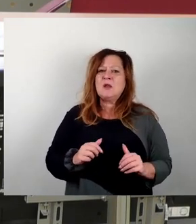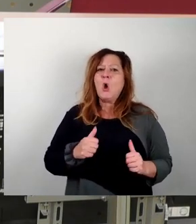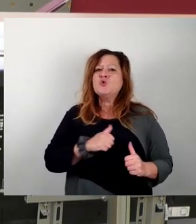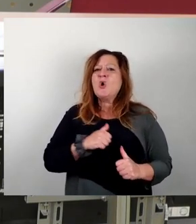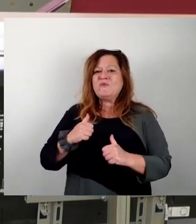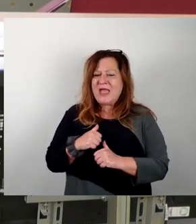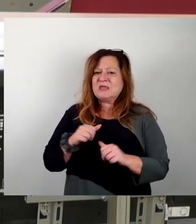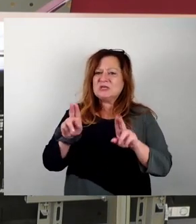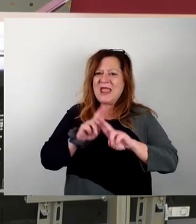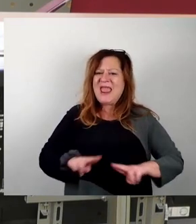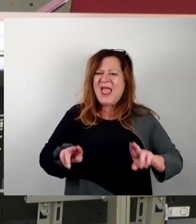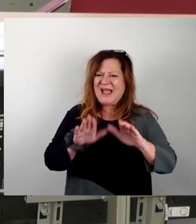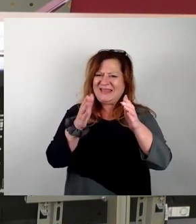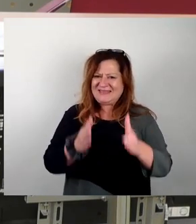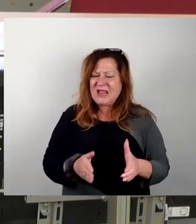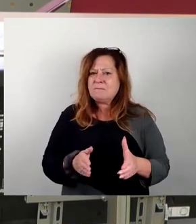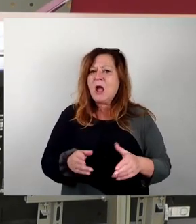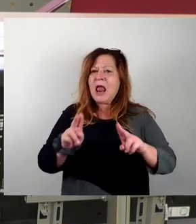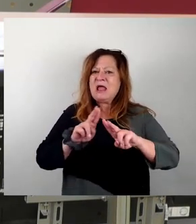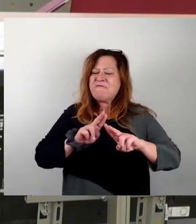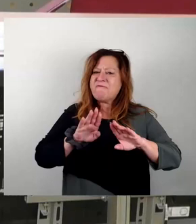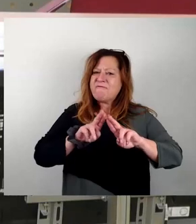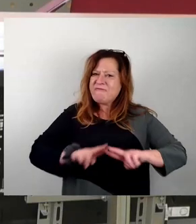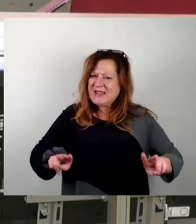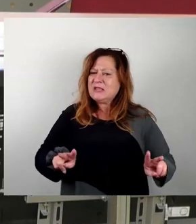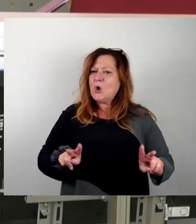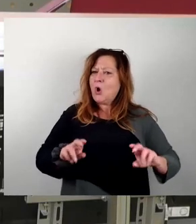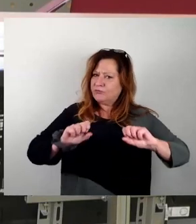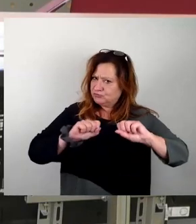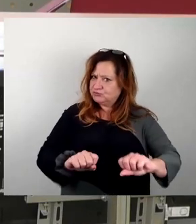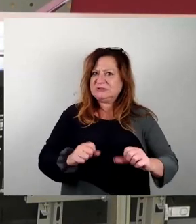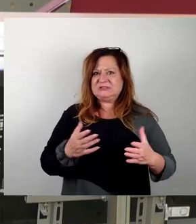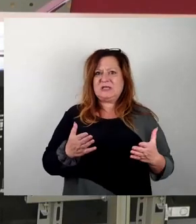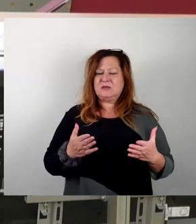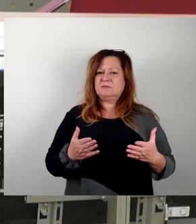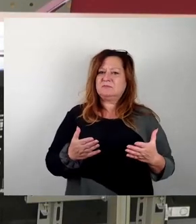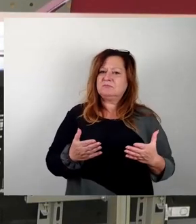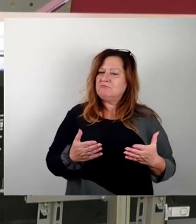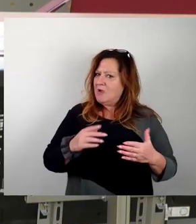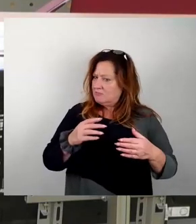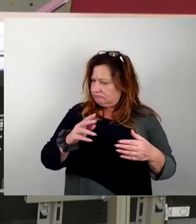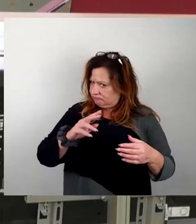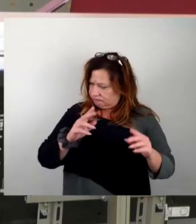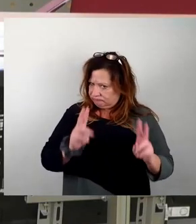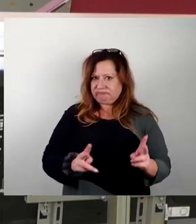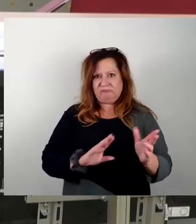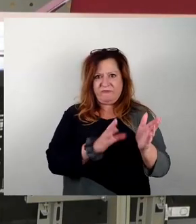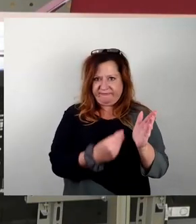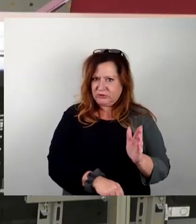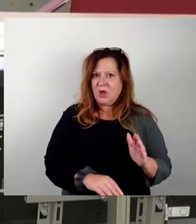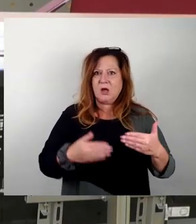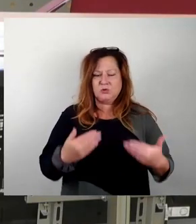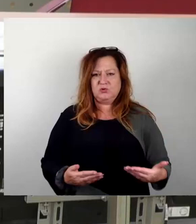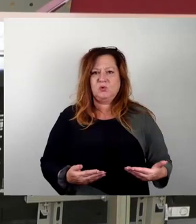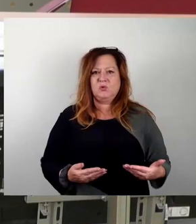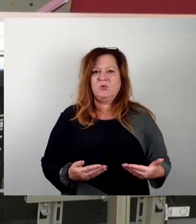und so weiter zu schützen und zu bewahren. Das ist ein eigener Paragraf, ein eigener Artikel in diesem Vertrag. Und ich finde, das ist